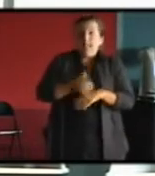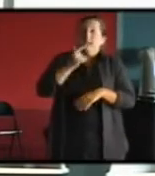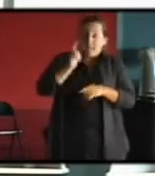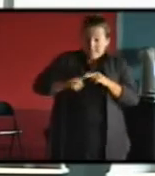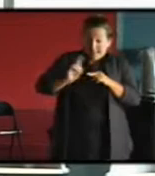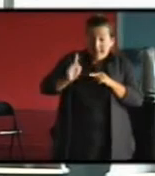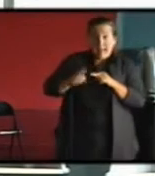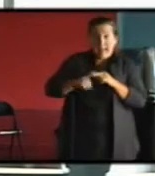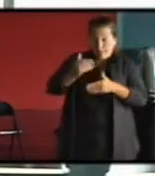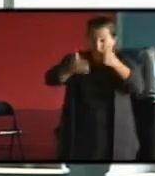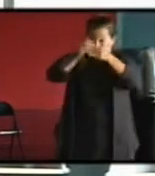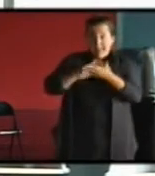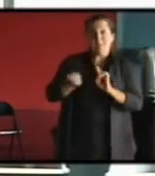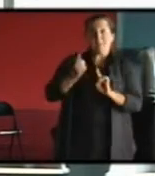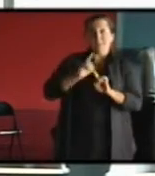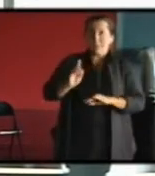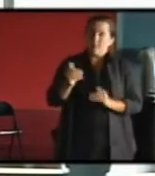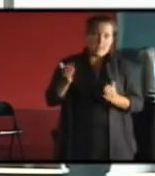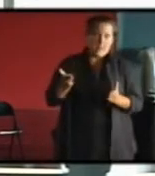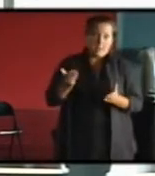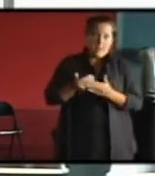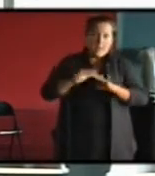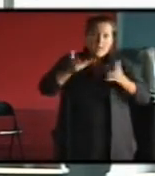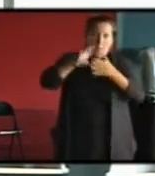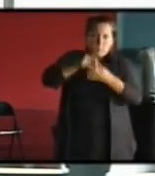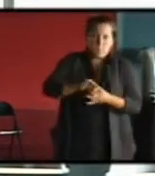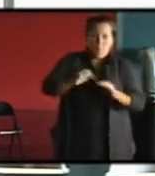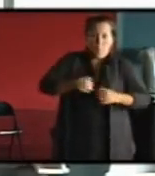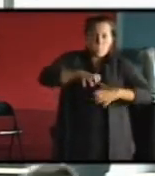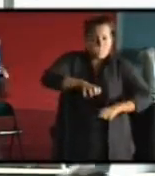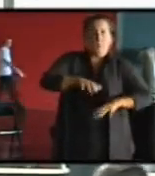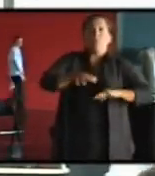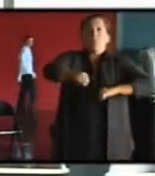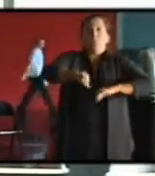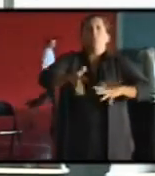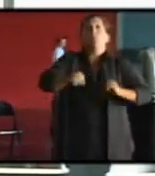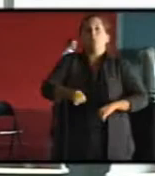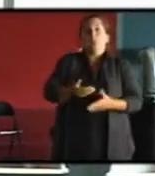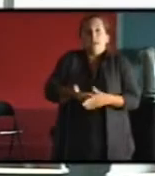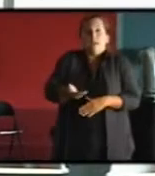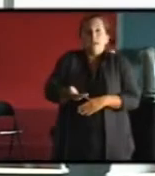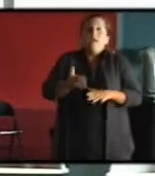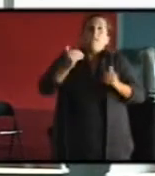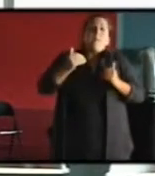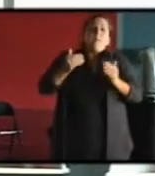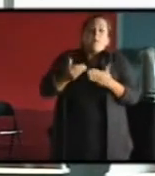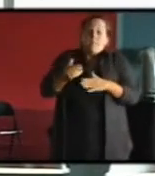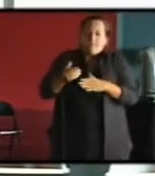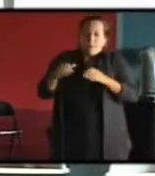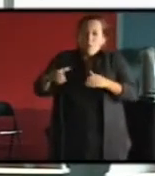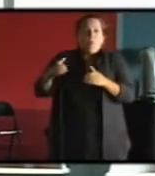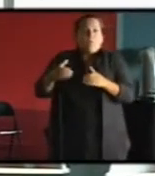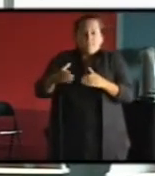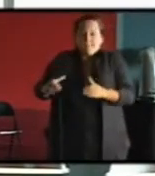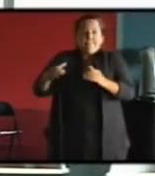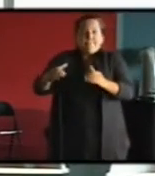matériau qui compte tant que ça que l'inertie de ce matériau. Donc, même s'il n'est pas très